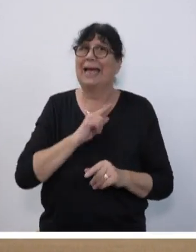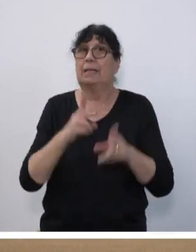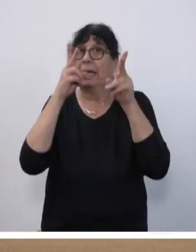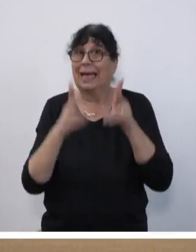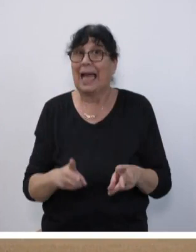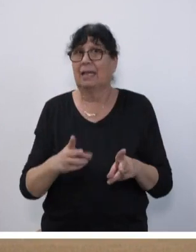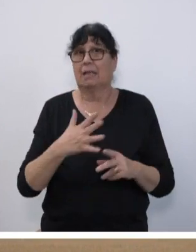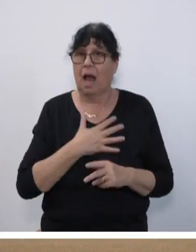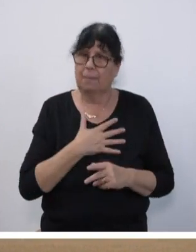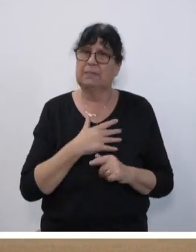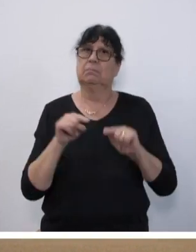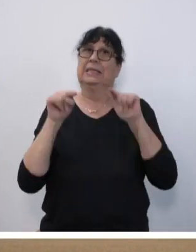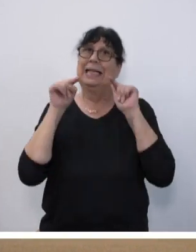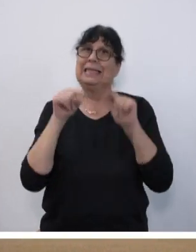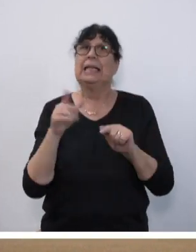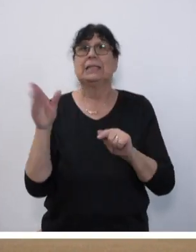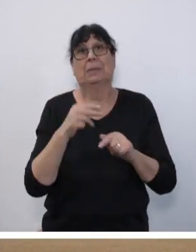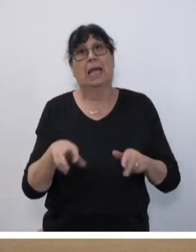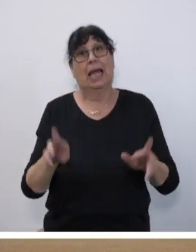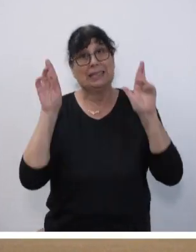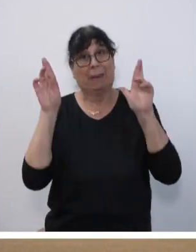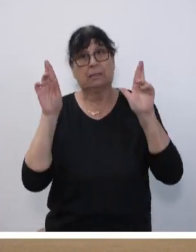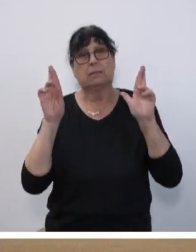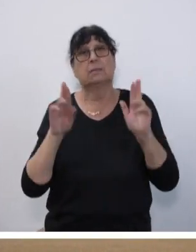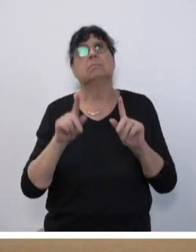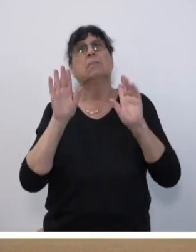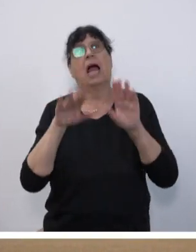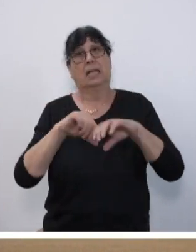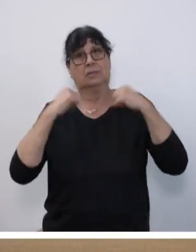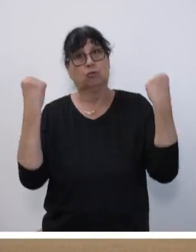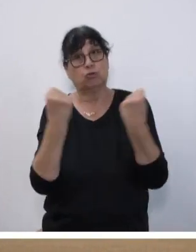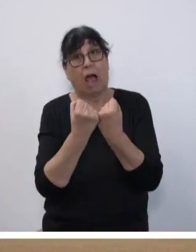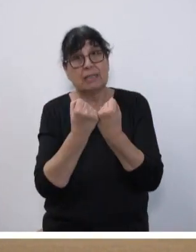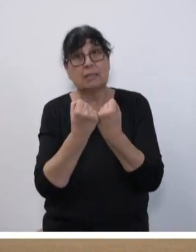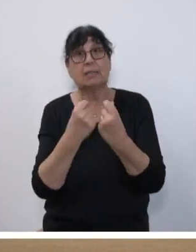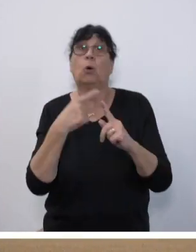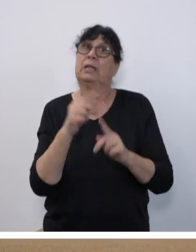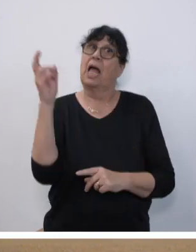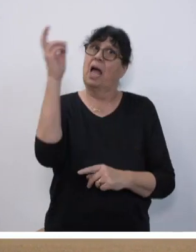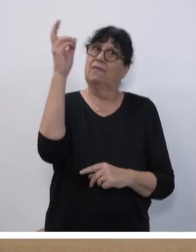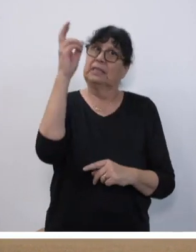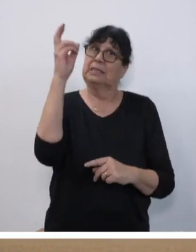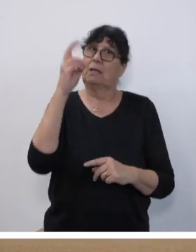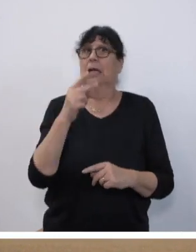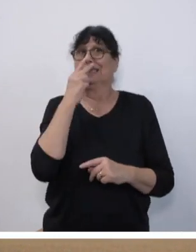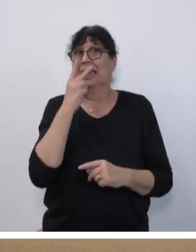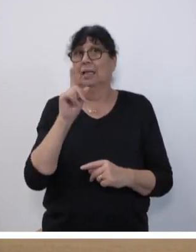und dass man diesen mit Respekt auch als Staat, aber auch als Erwachsener zu begegnen hat.